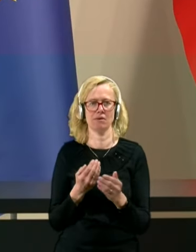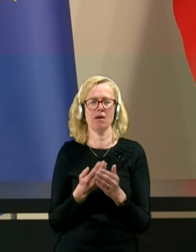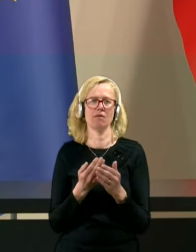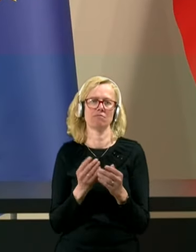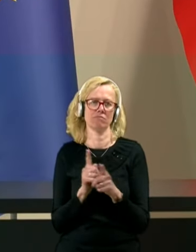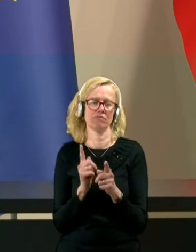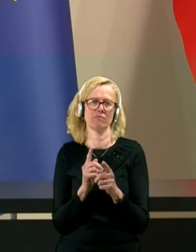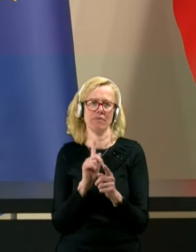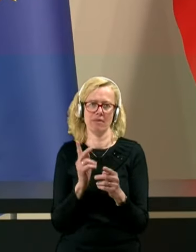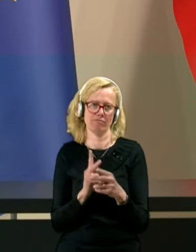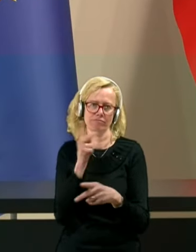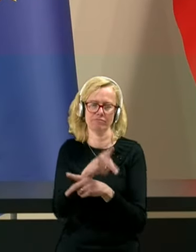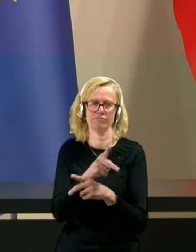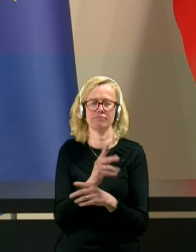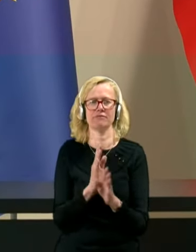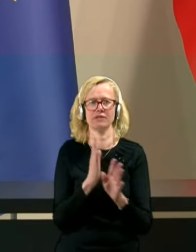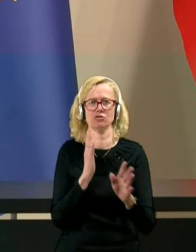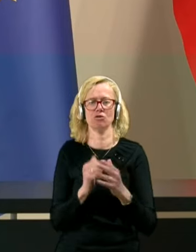cela skupina.